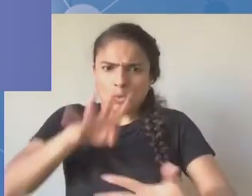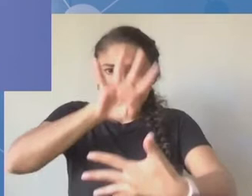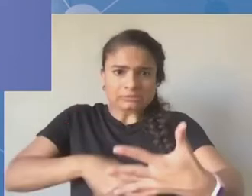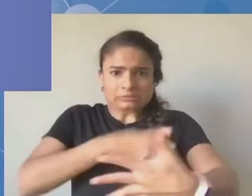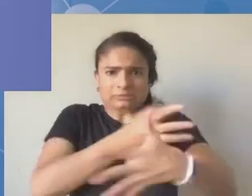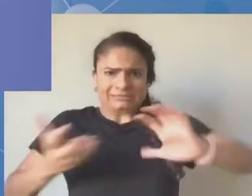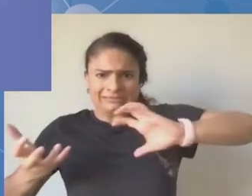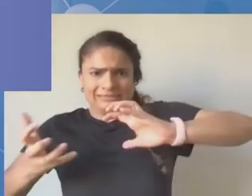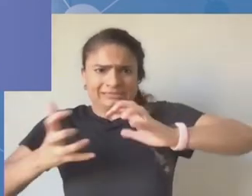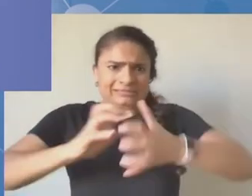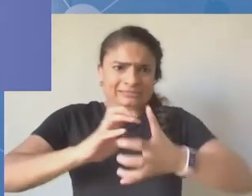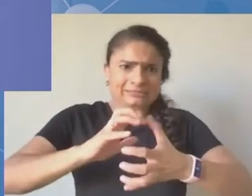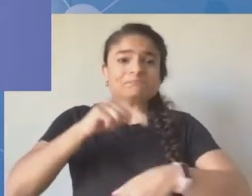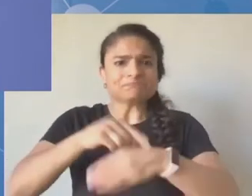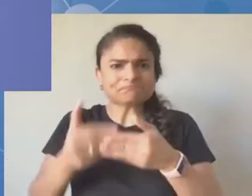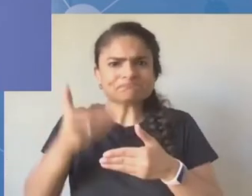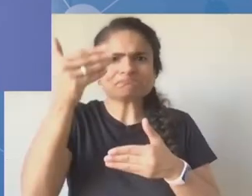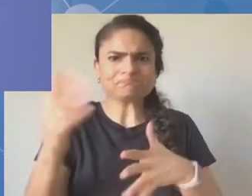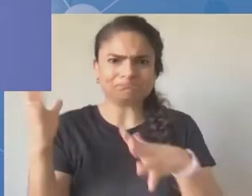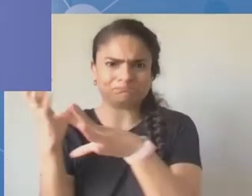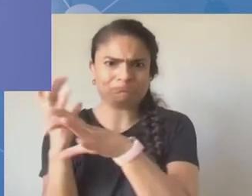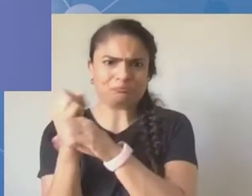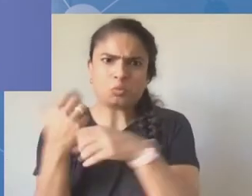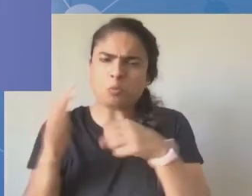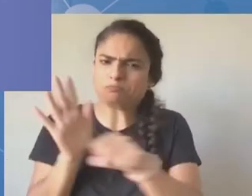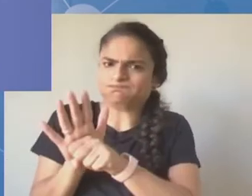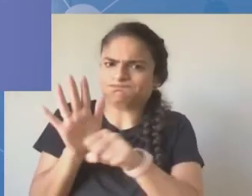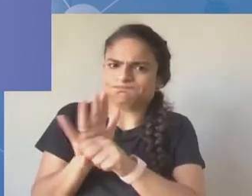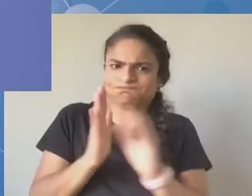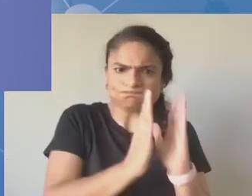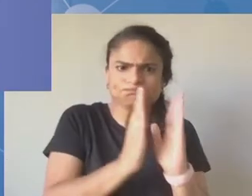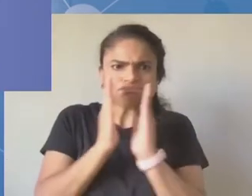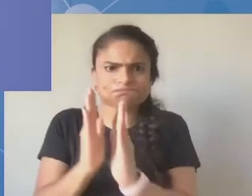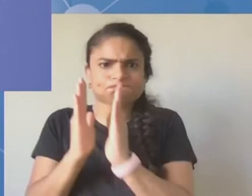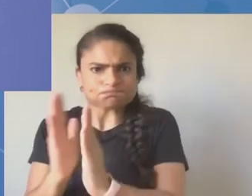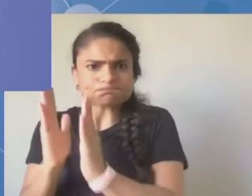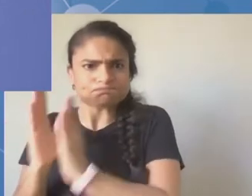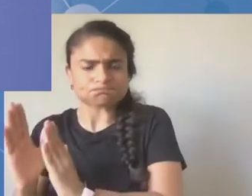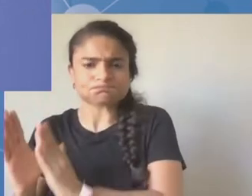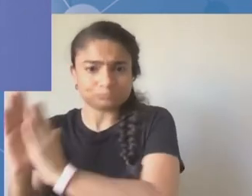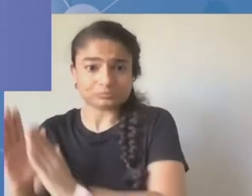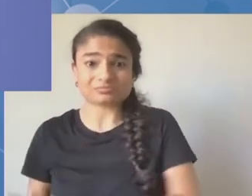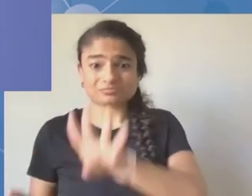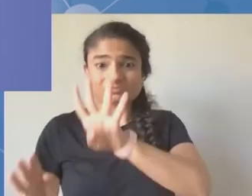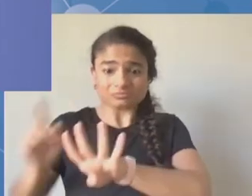wygłosić komentarz. Proszę powiedzieć, jak się Państwo nazywają, czy reprezentują Państwo jakąś konkretną grupę interesariuszy.